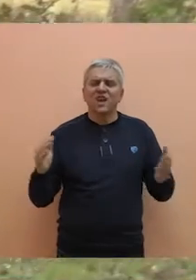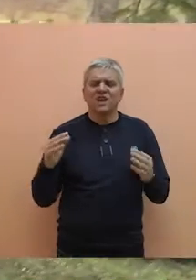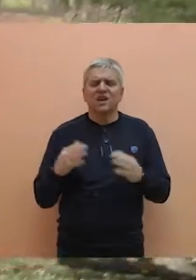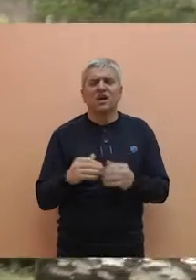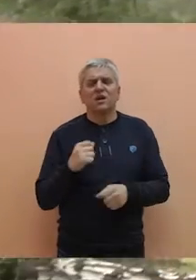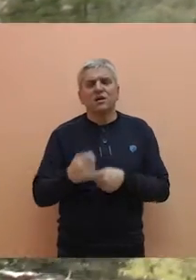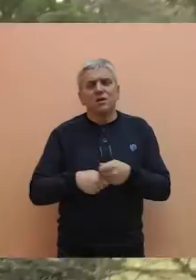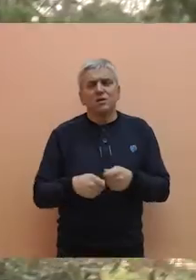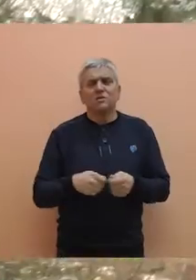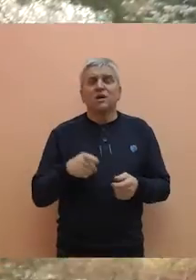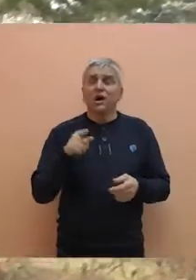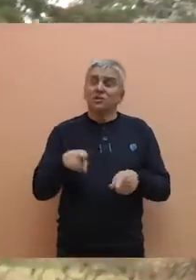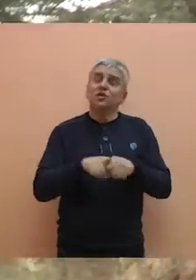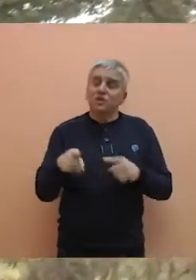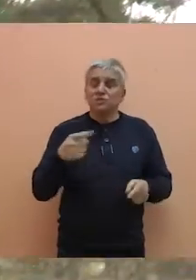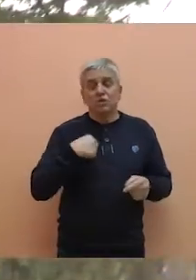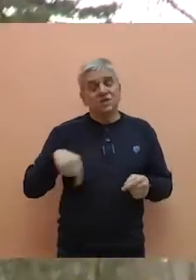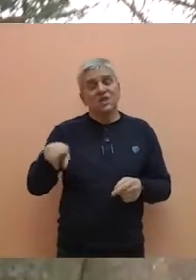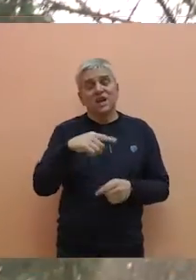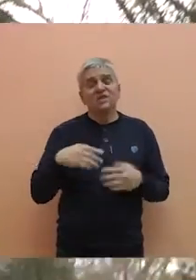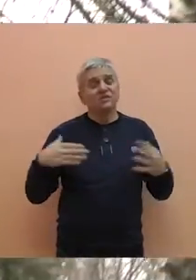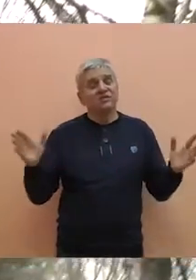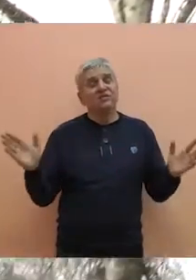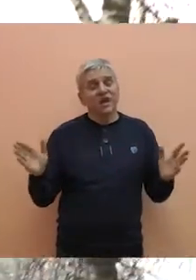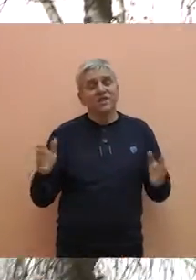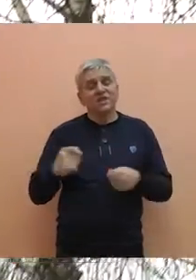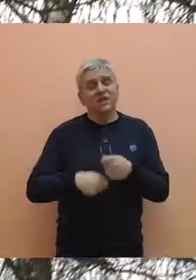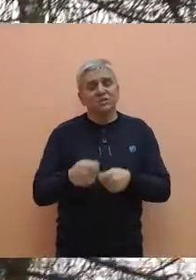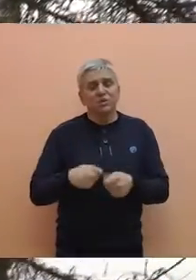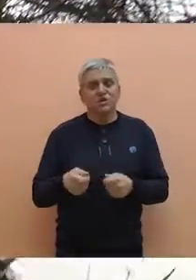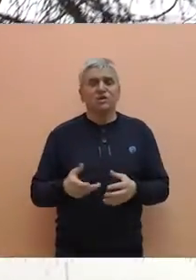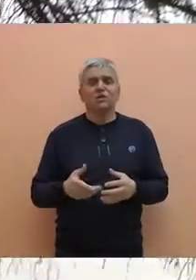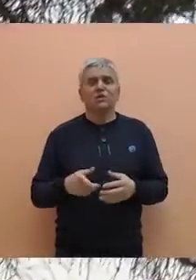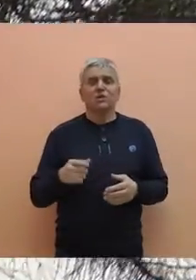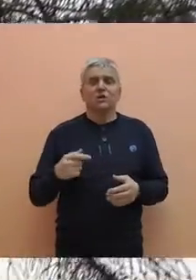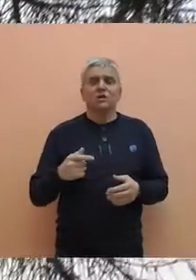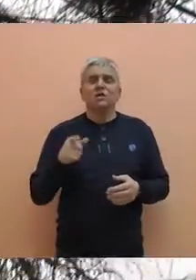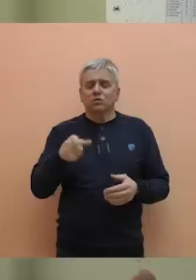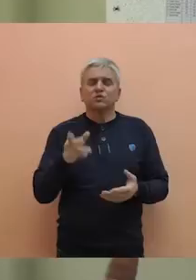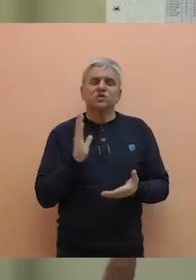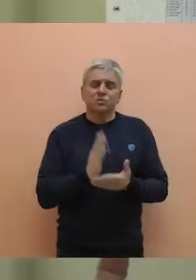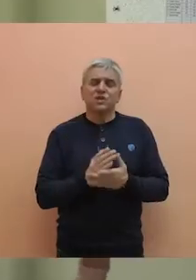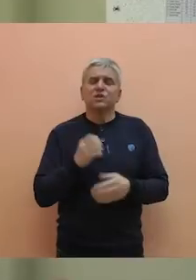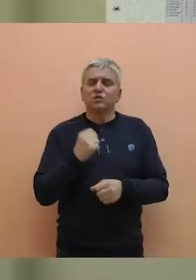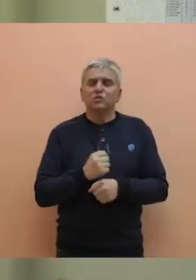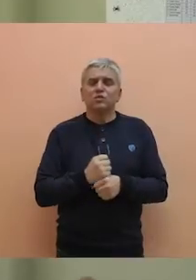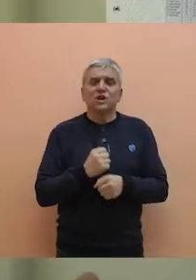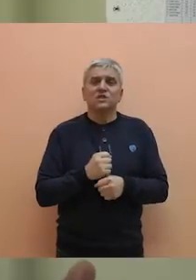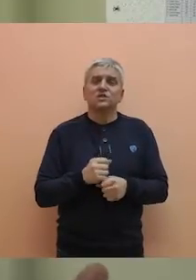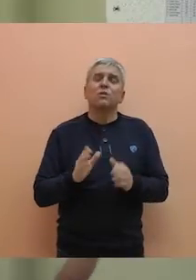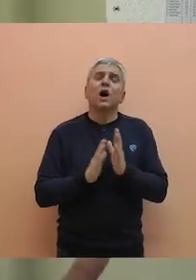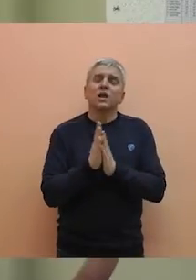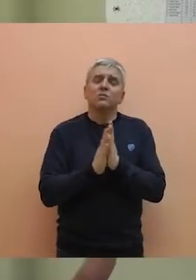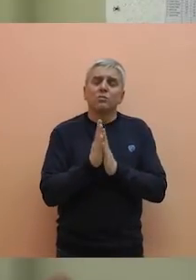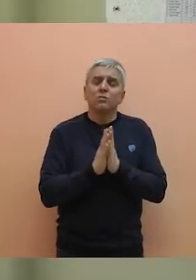Mislim, kako je za bilo koga većih razmera, tako i za nas posao većih razmera. I daleko od toga da neće to biti odradjeno, jedino što